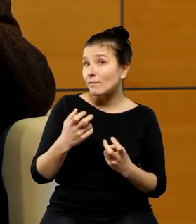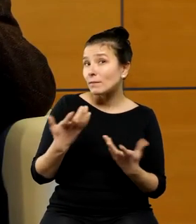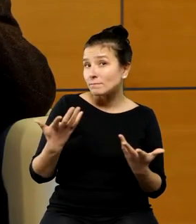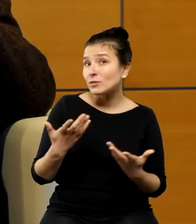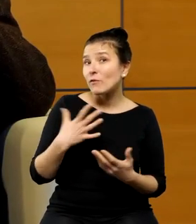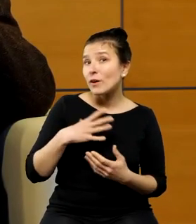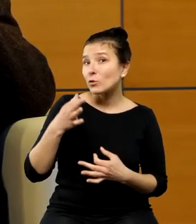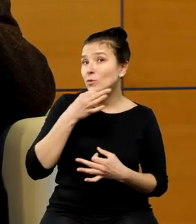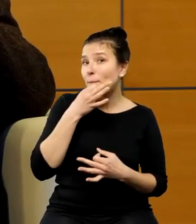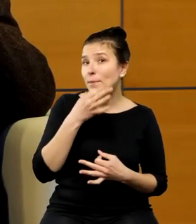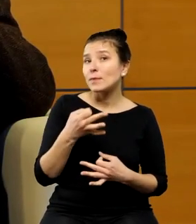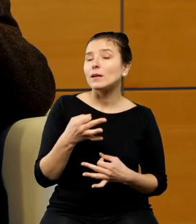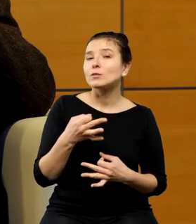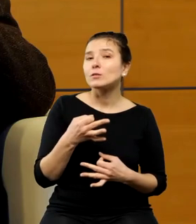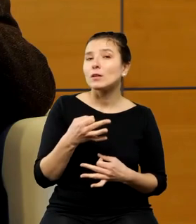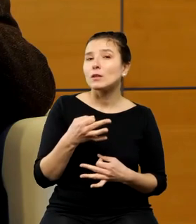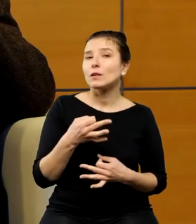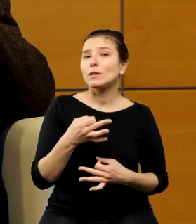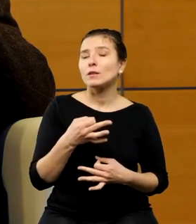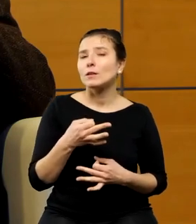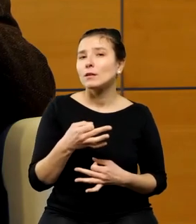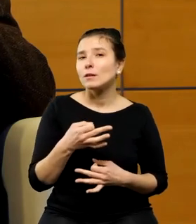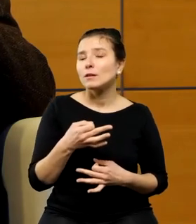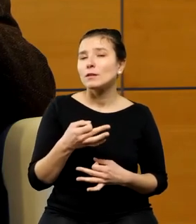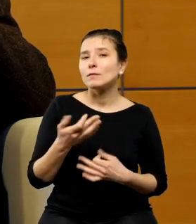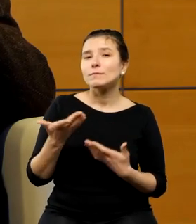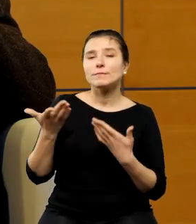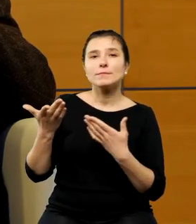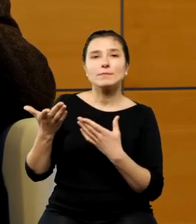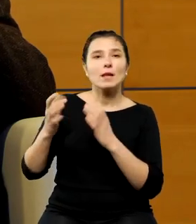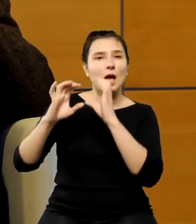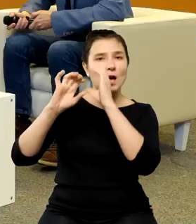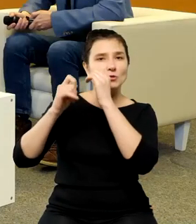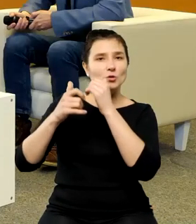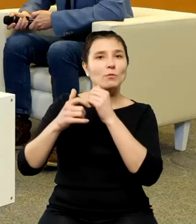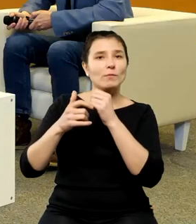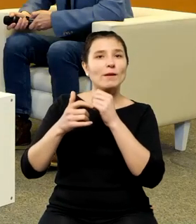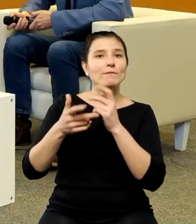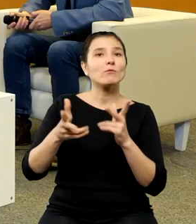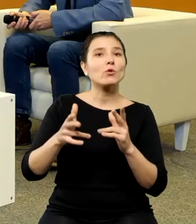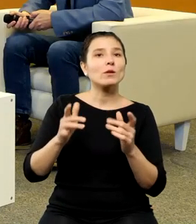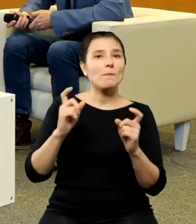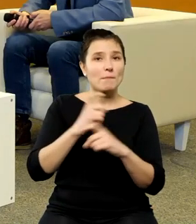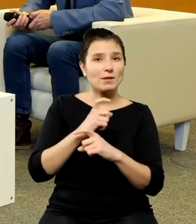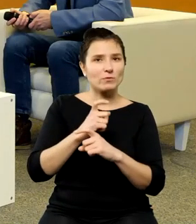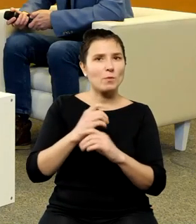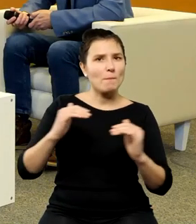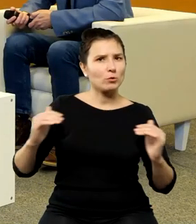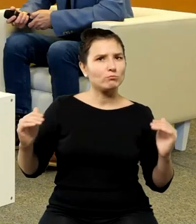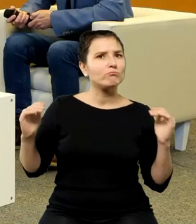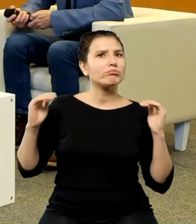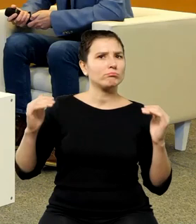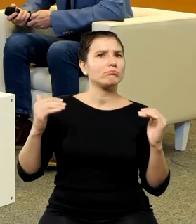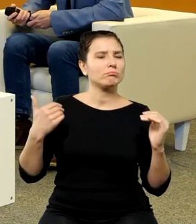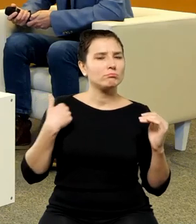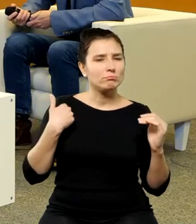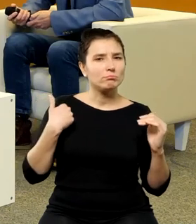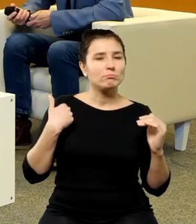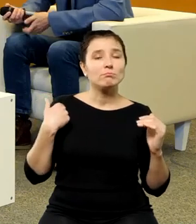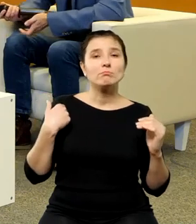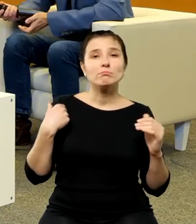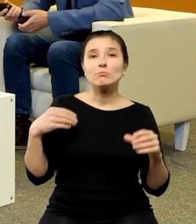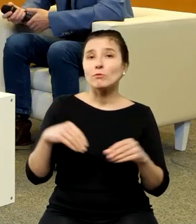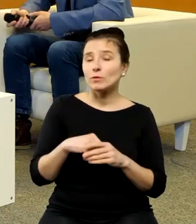aby astronomia w danym kraju stała na światowym poziomie to trzeba mieć w